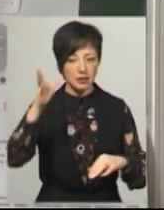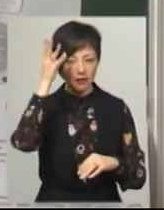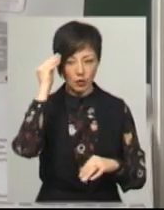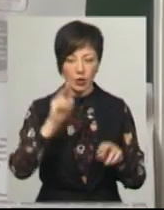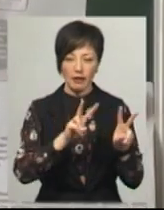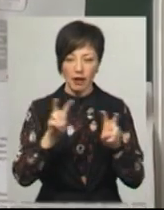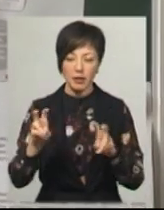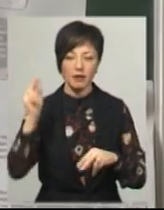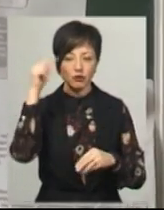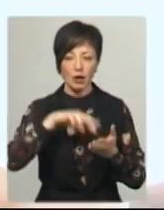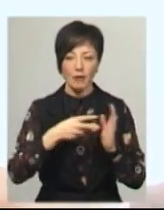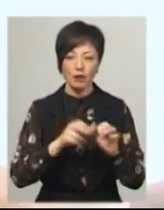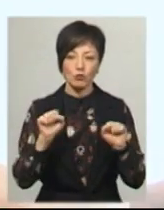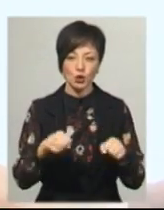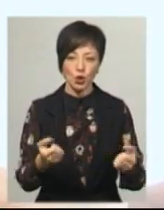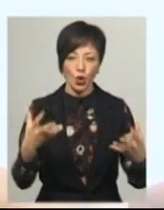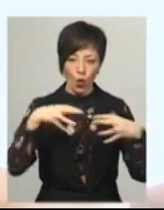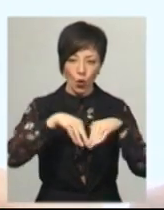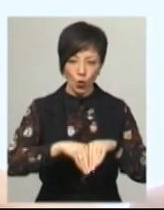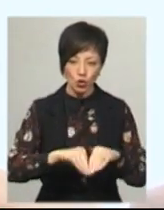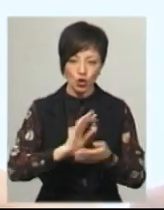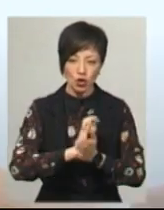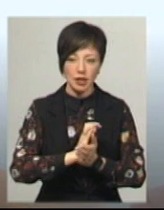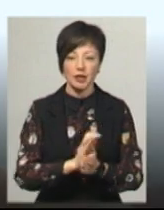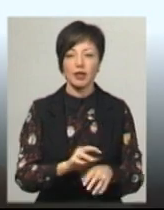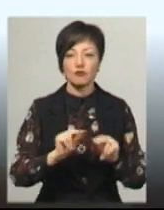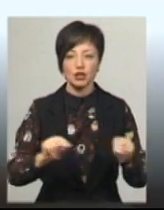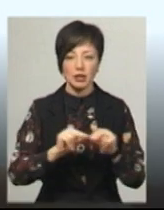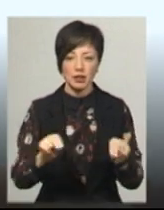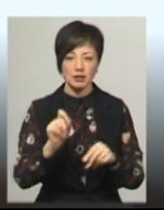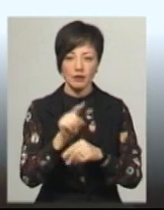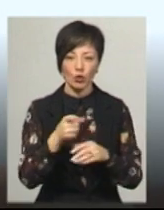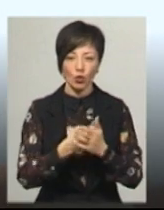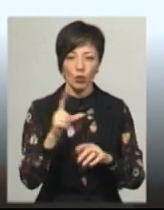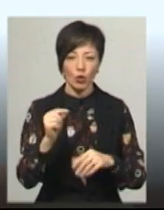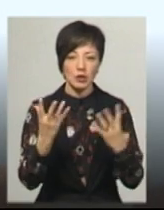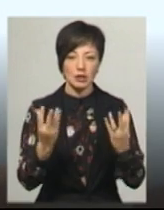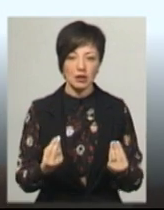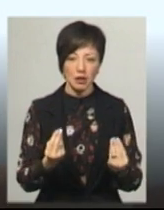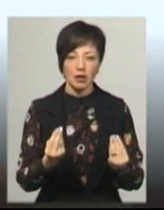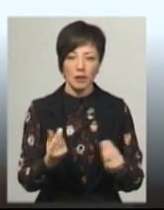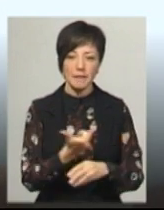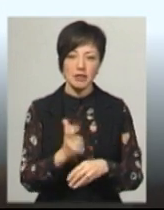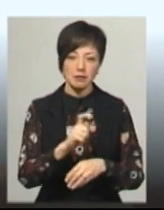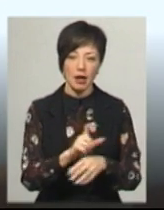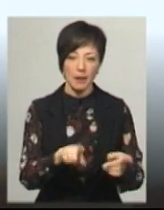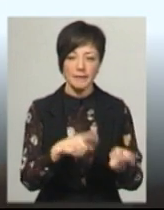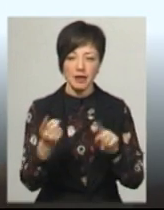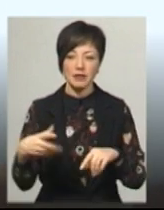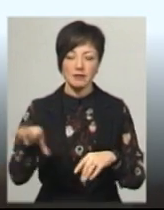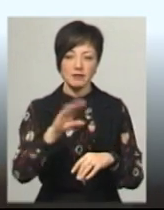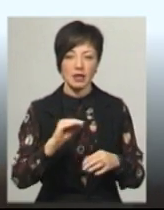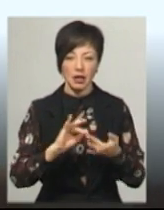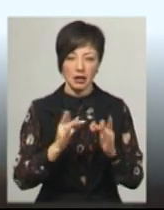надані теми, то навчальний план можуть ущільнити. Вчителі отримали таке завдання до понеділка, максимально перевести все в